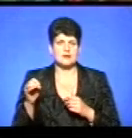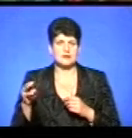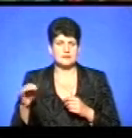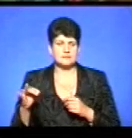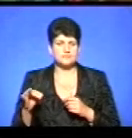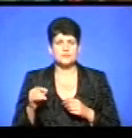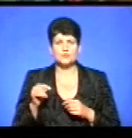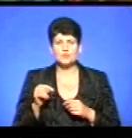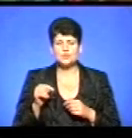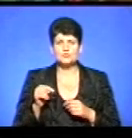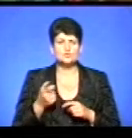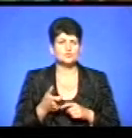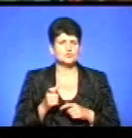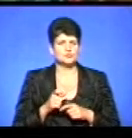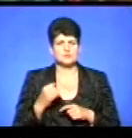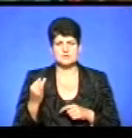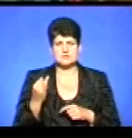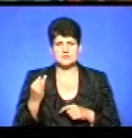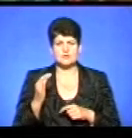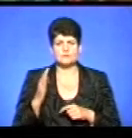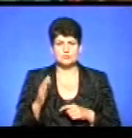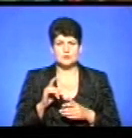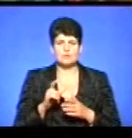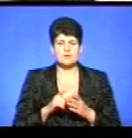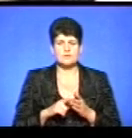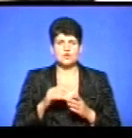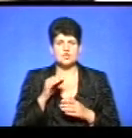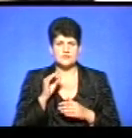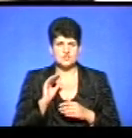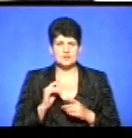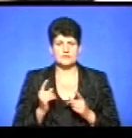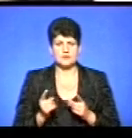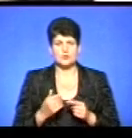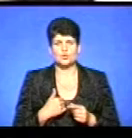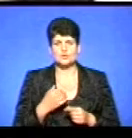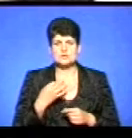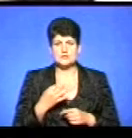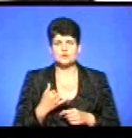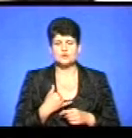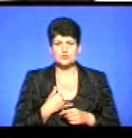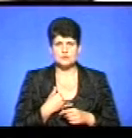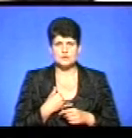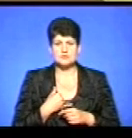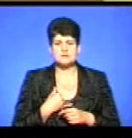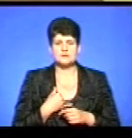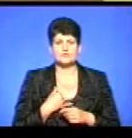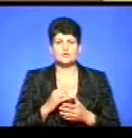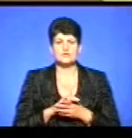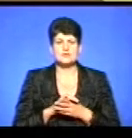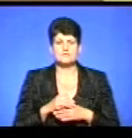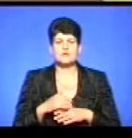Тобто дуже цікава буде поема про Шевченка Велика. Хочу сказати, що в нас в товаристві політв'язнів,